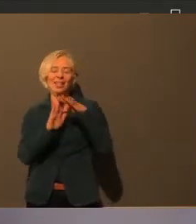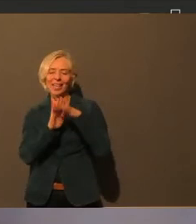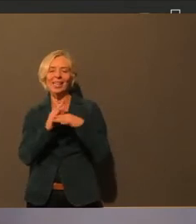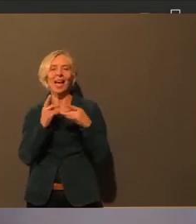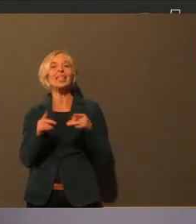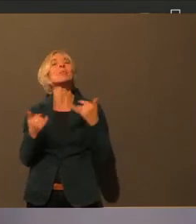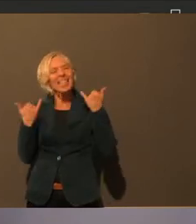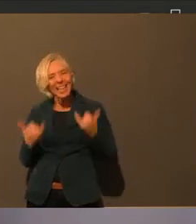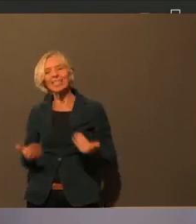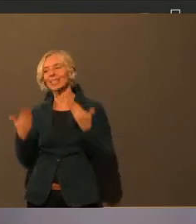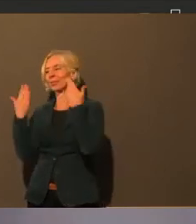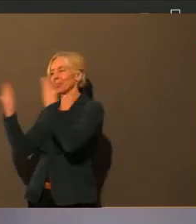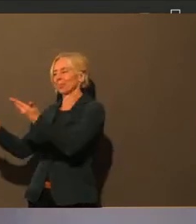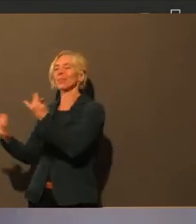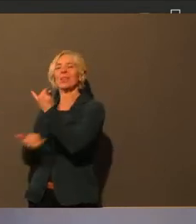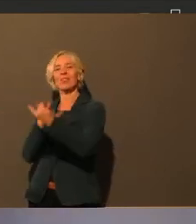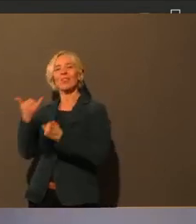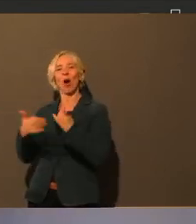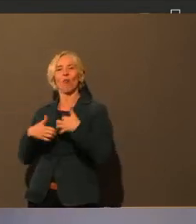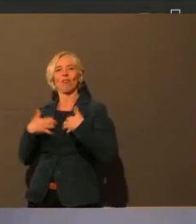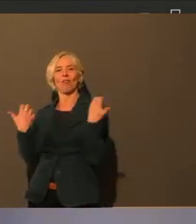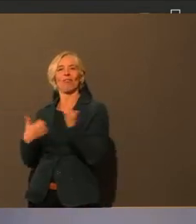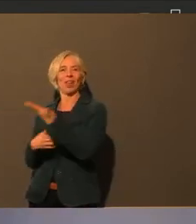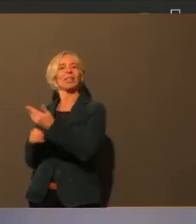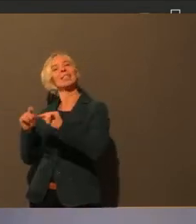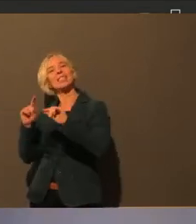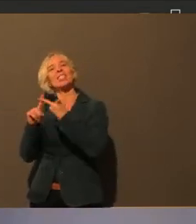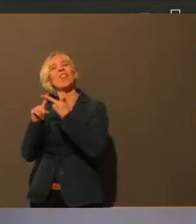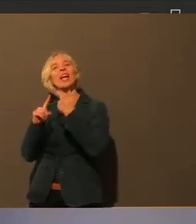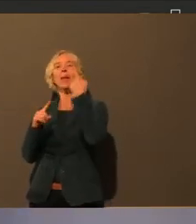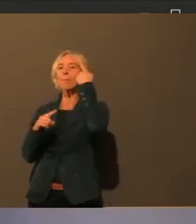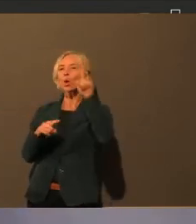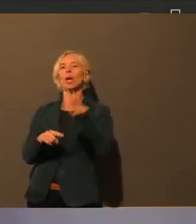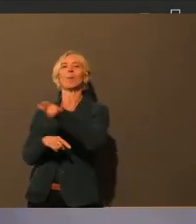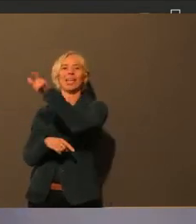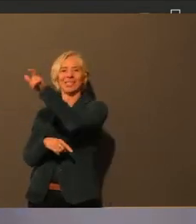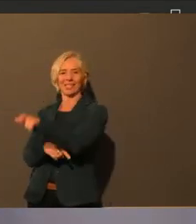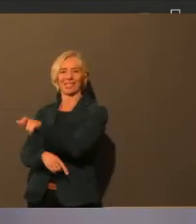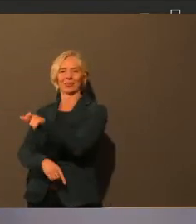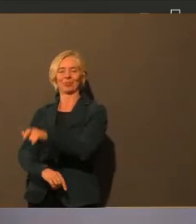jetzt übergebe ich erst mal an die zweite Bürgermeisterin, an Martina Wild.